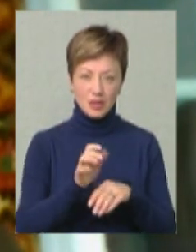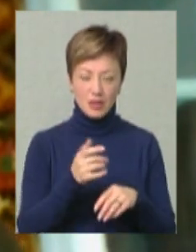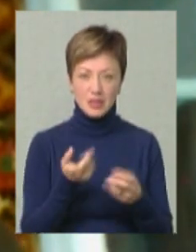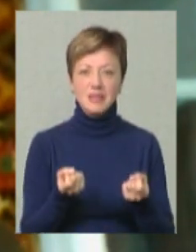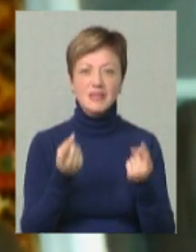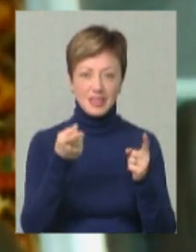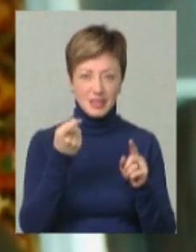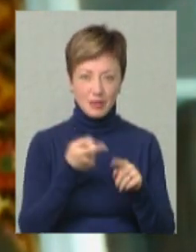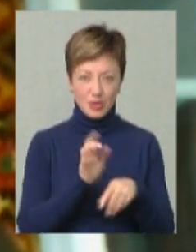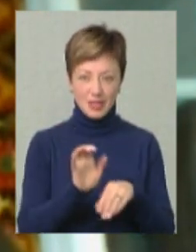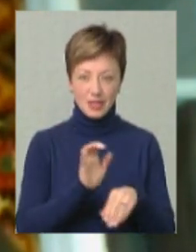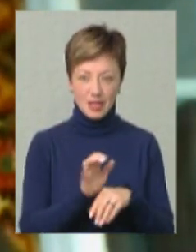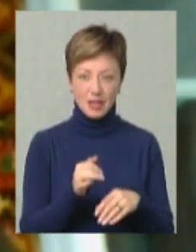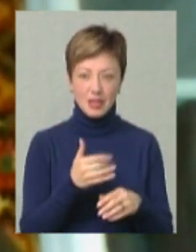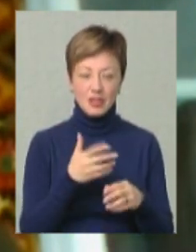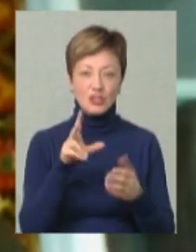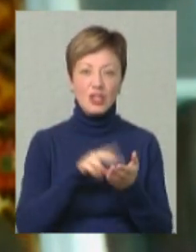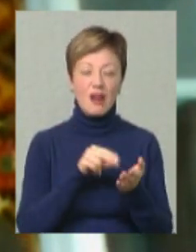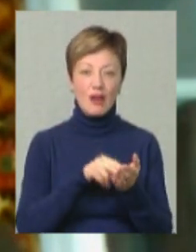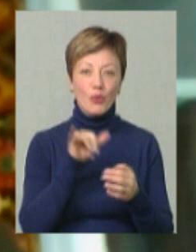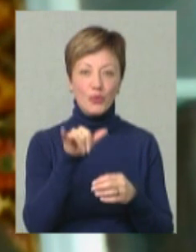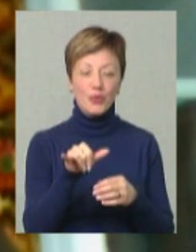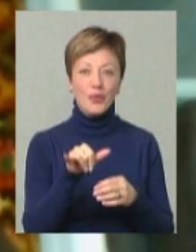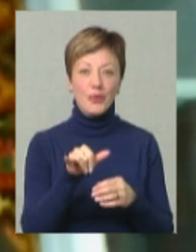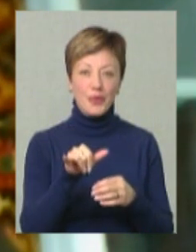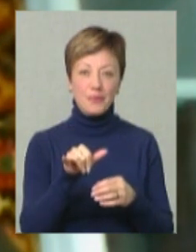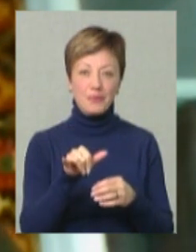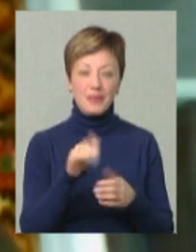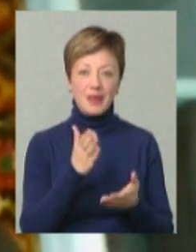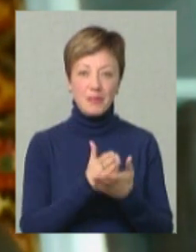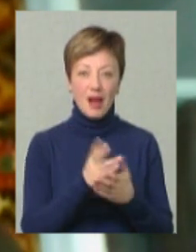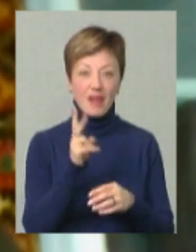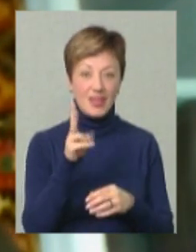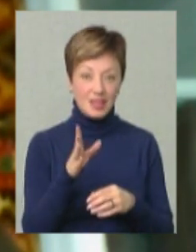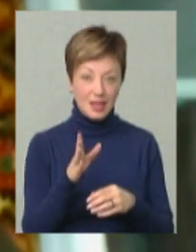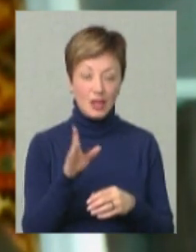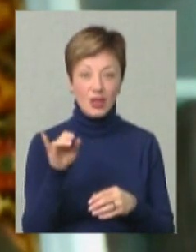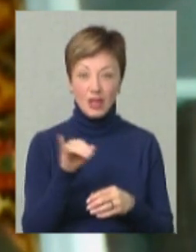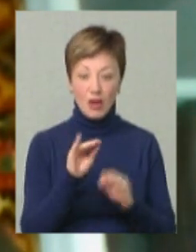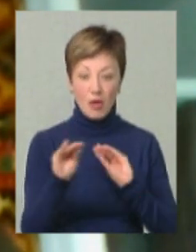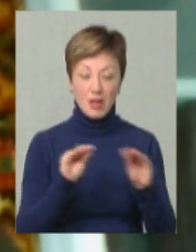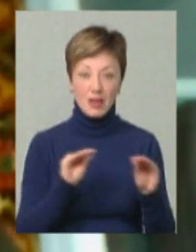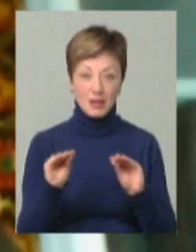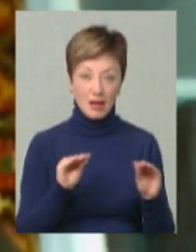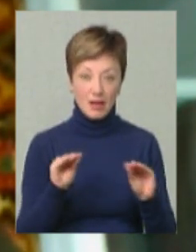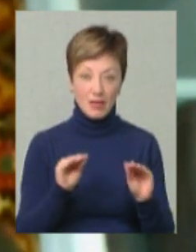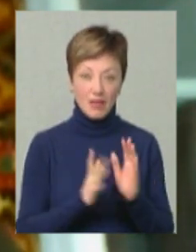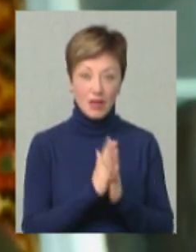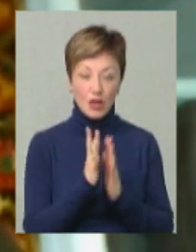Кажу, звідки ти посадяєш? А з Черкаси. В нього там має квартиру і обладнав там